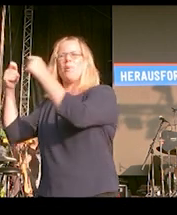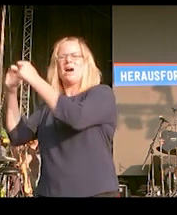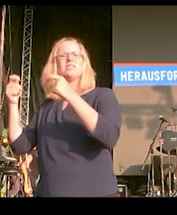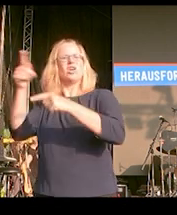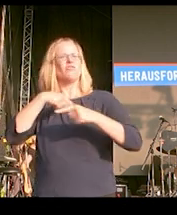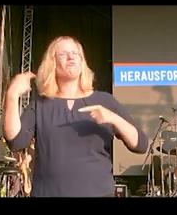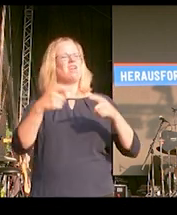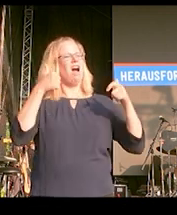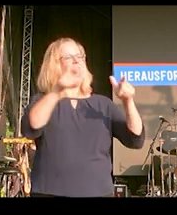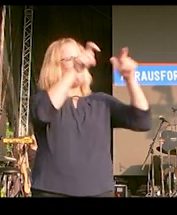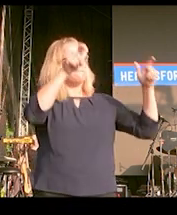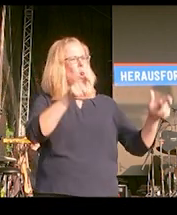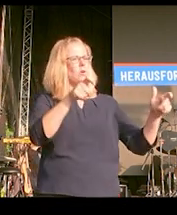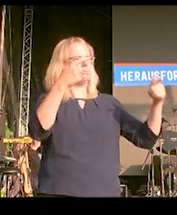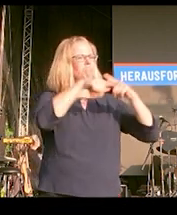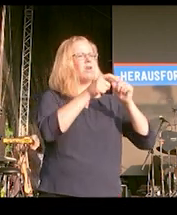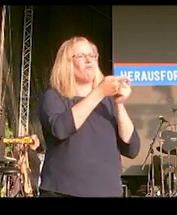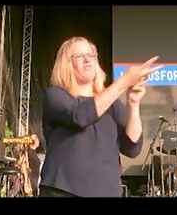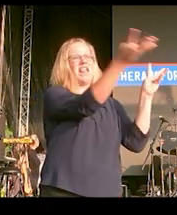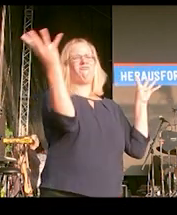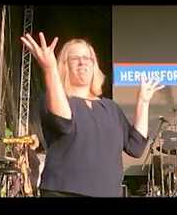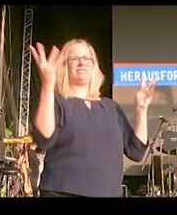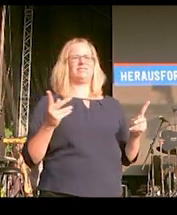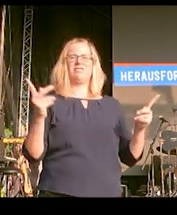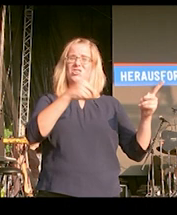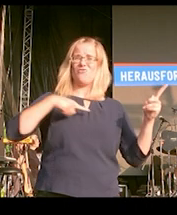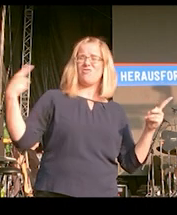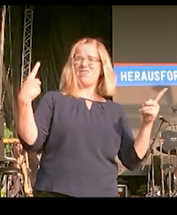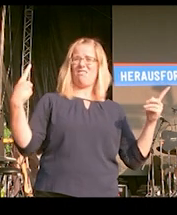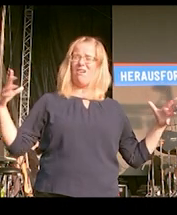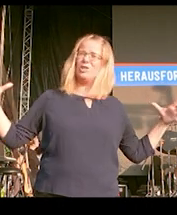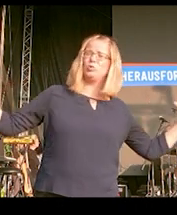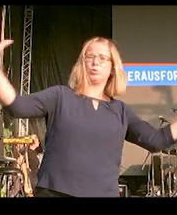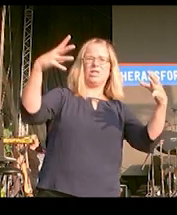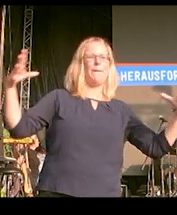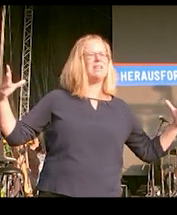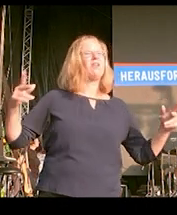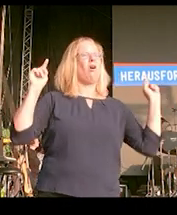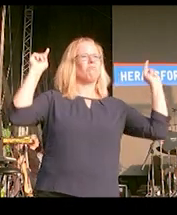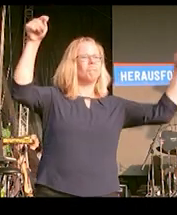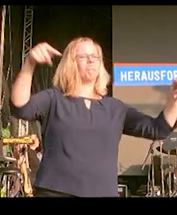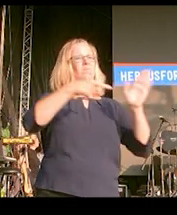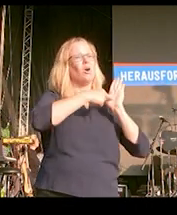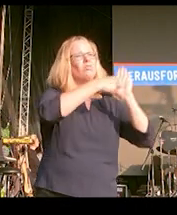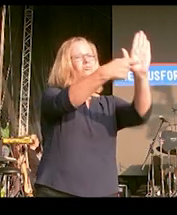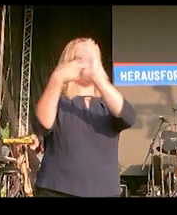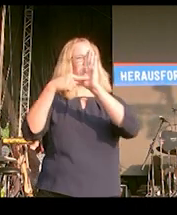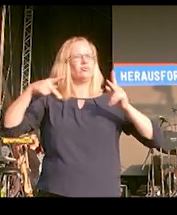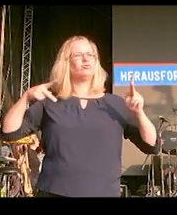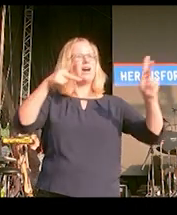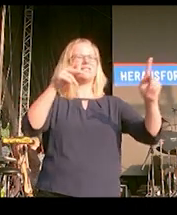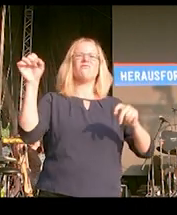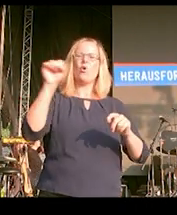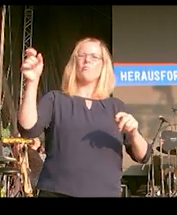Soziales in Vielfalt. Wir sind mit euch hier auf die Straße gegangen, weil wir in Deutschland Dinge erleben als